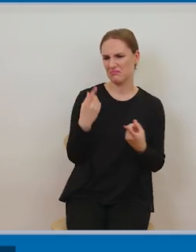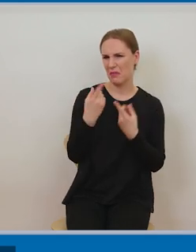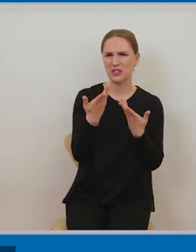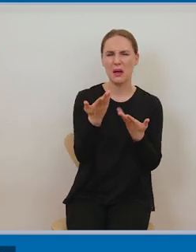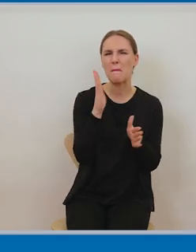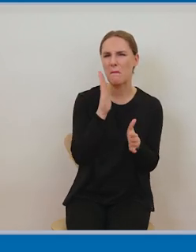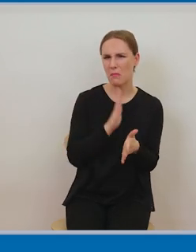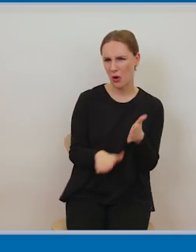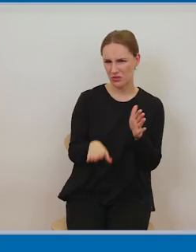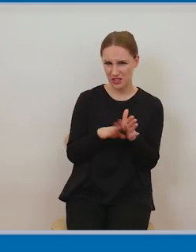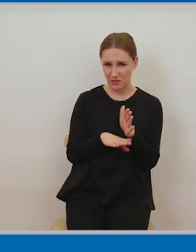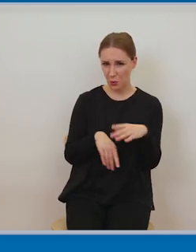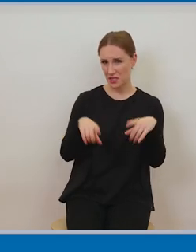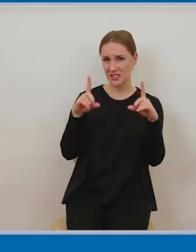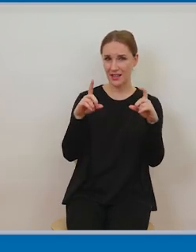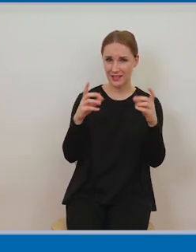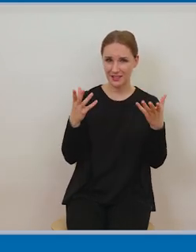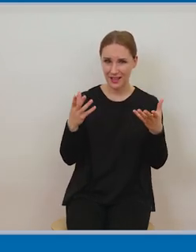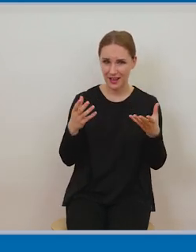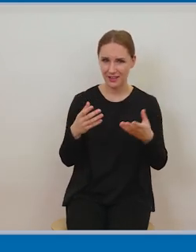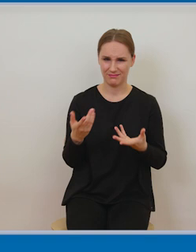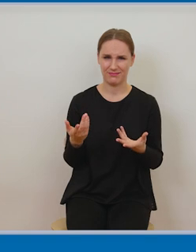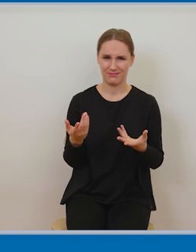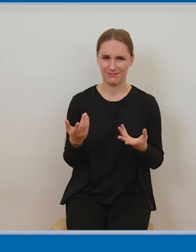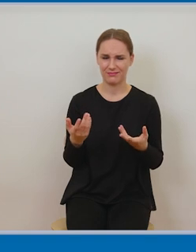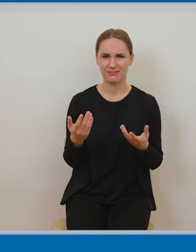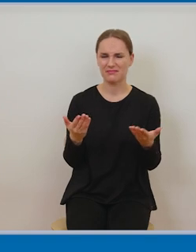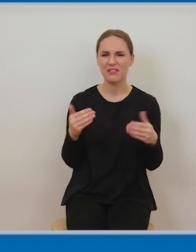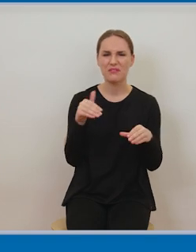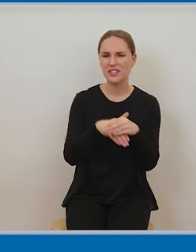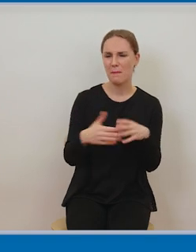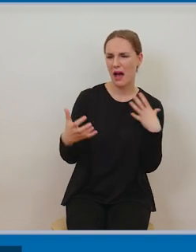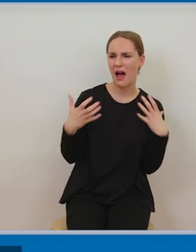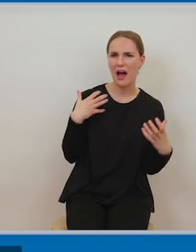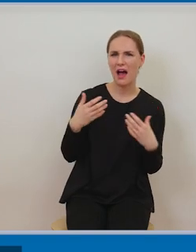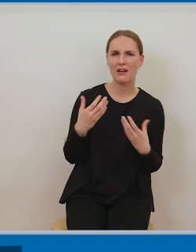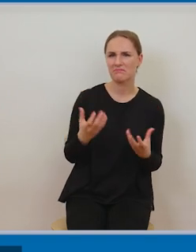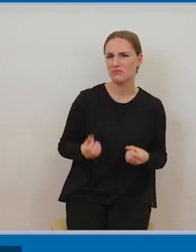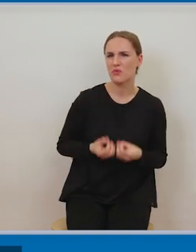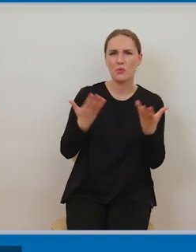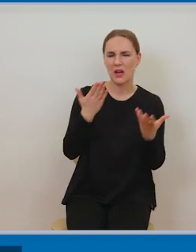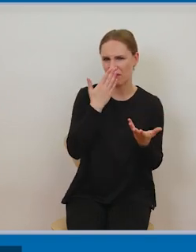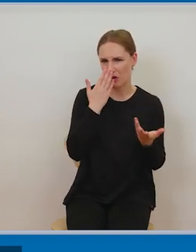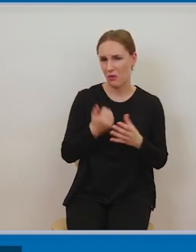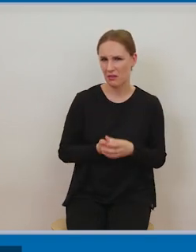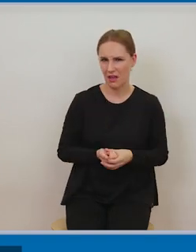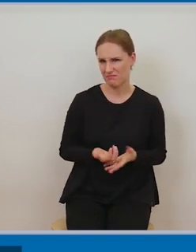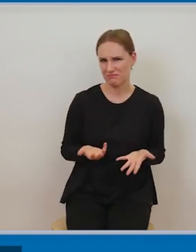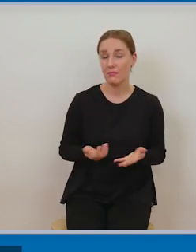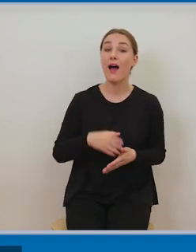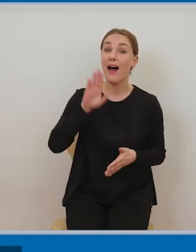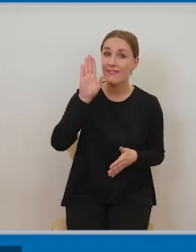znaleźć elementy twórcze, to jednak nawet takie właśnie proste zdjęcia, niektóre krótkie teksty mogą już podlegać ochronie